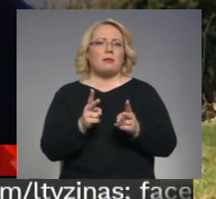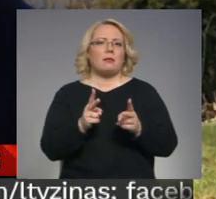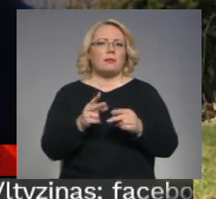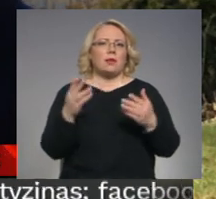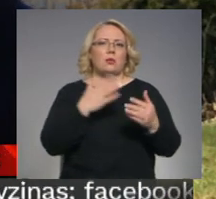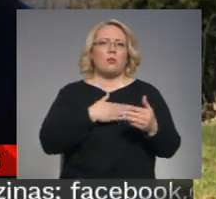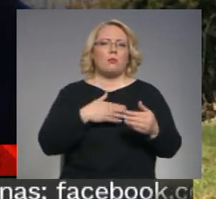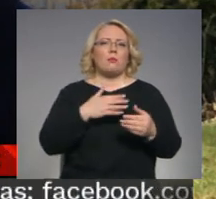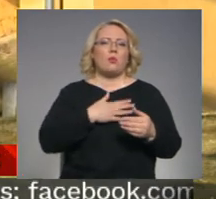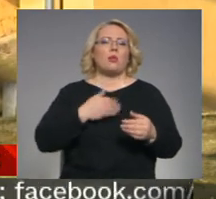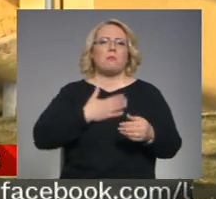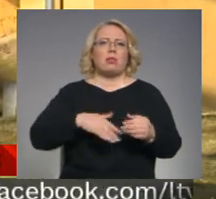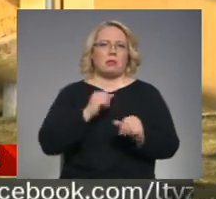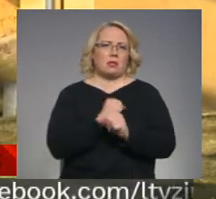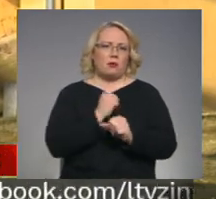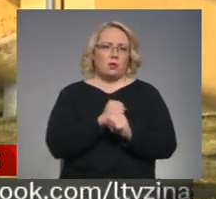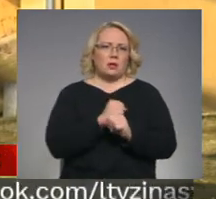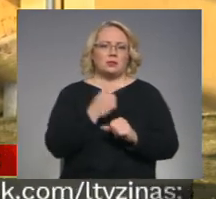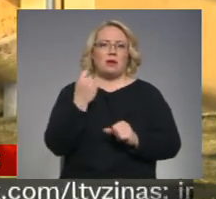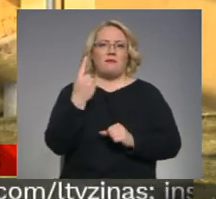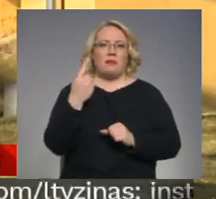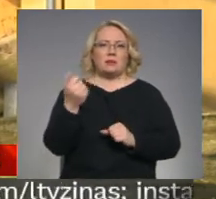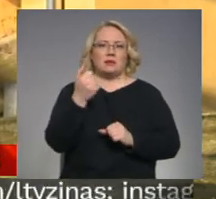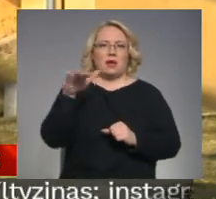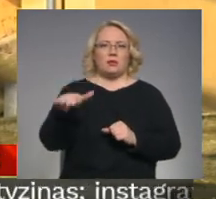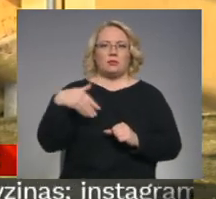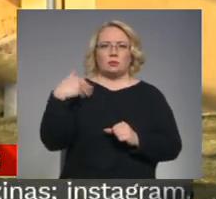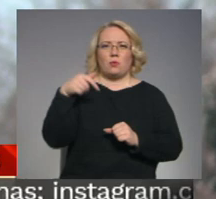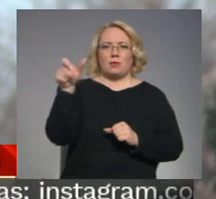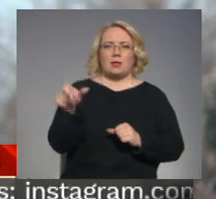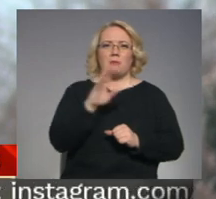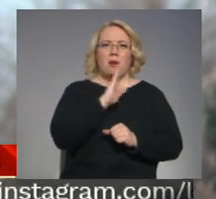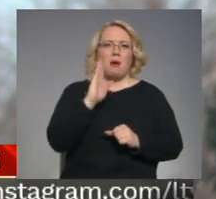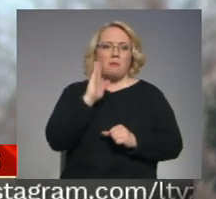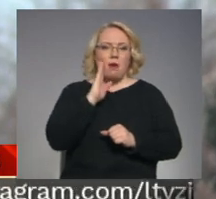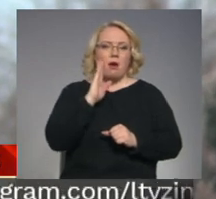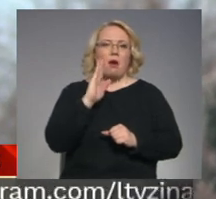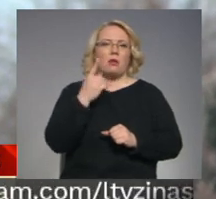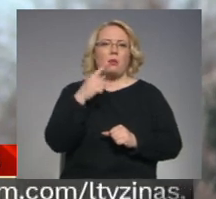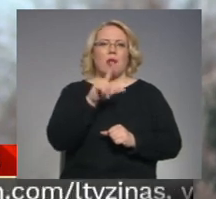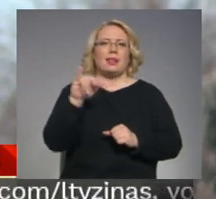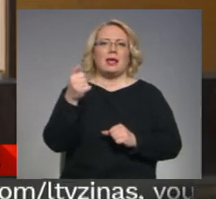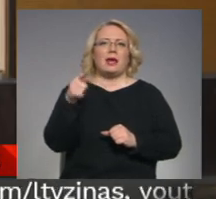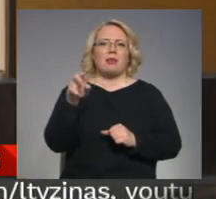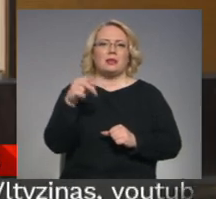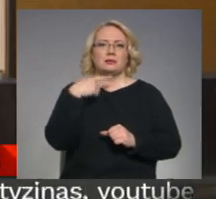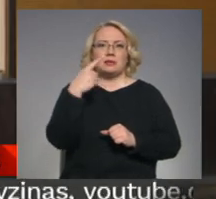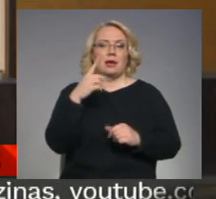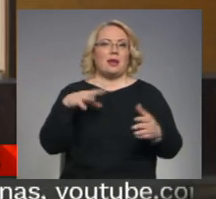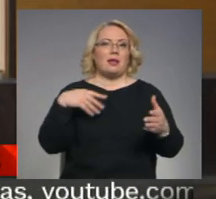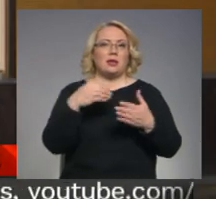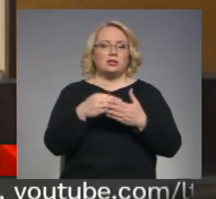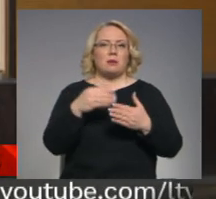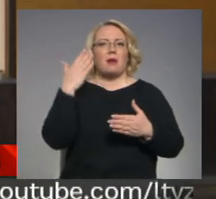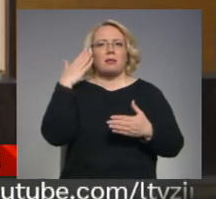ļoti patīk darboties. 11-gadīgā skolas audzēkņa mamma Diāna Gablika no Līgatnes stāsta, ja līdz šim